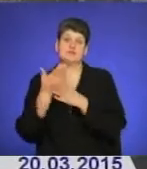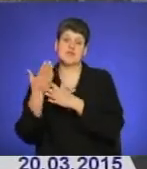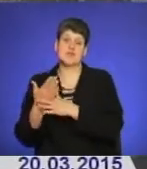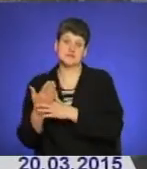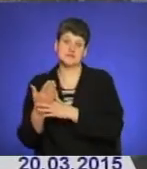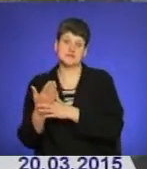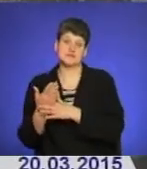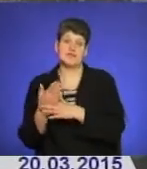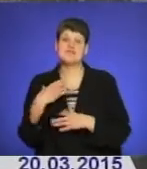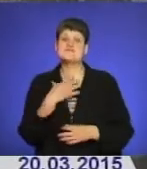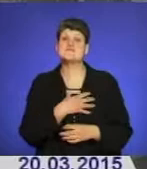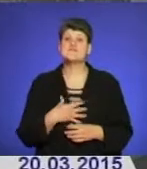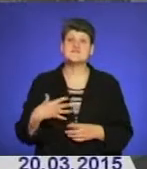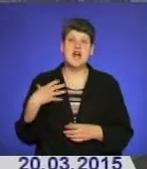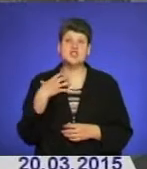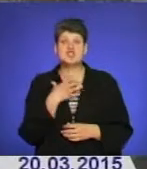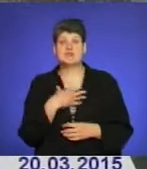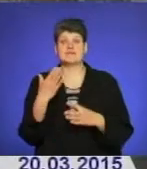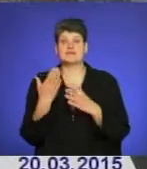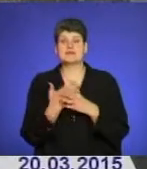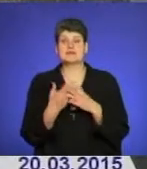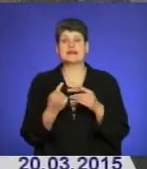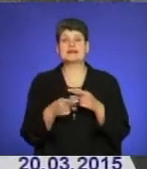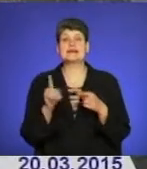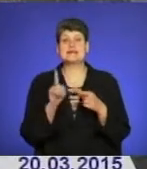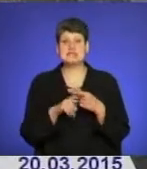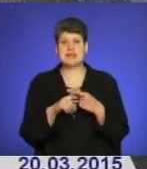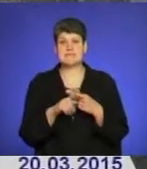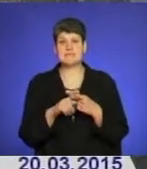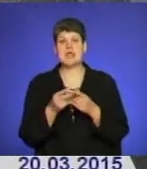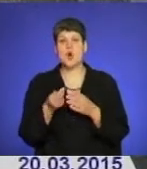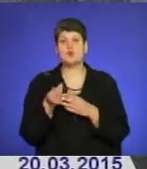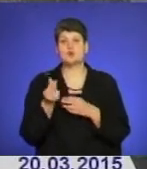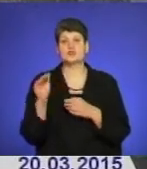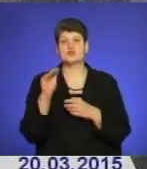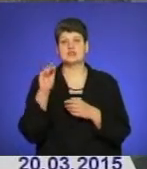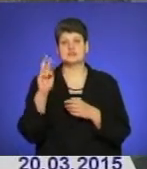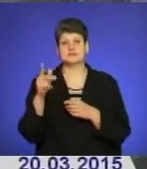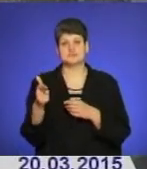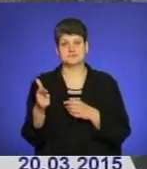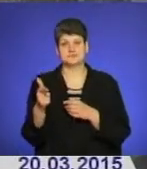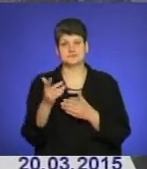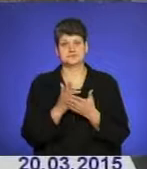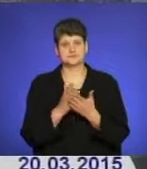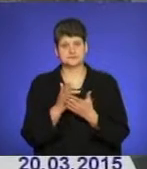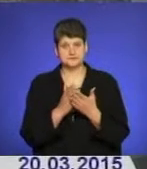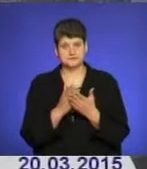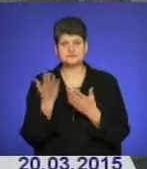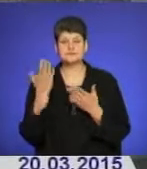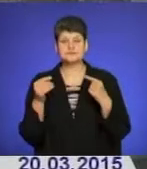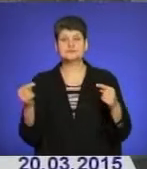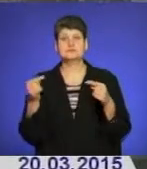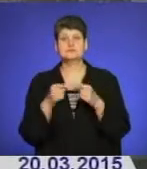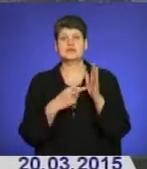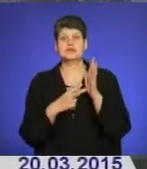важливі вагомі пільги – це, звичайно, пільги на оплату житлово-комунальних послуг, які встановлені в